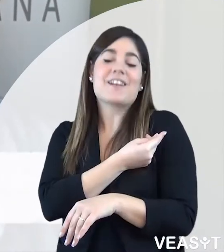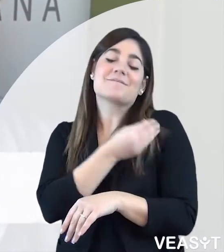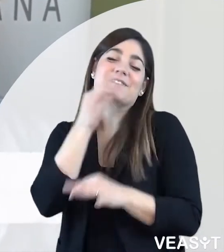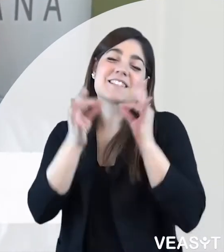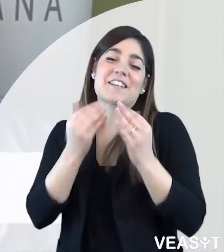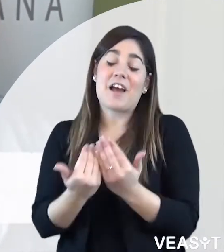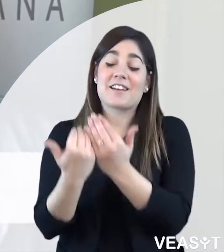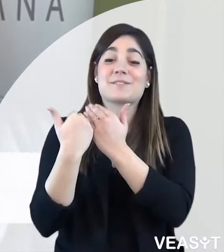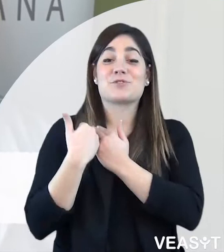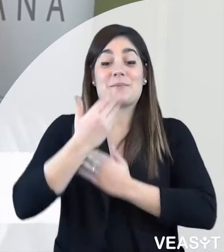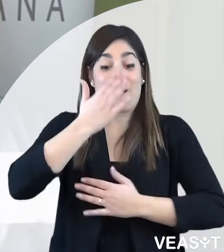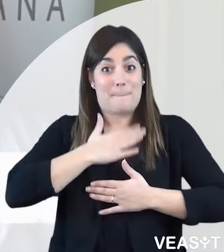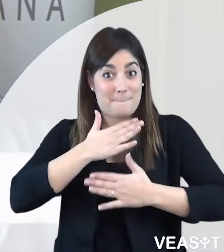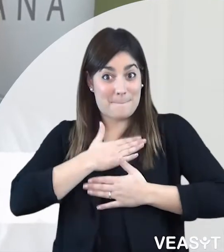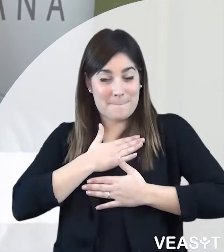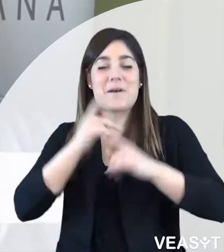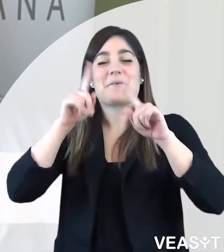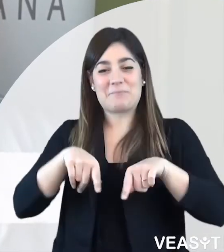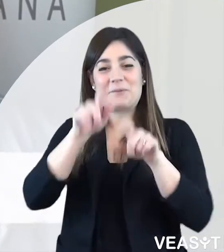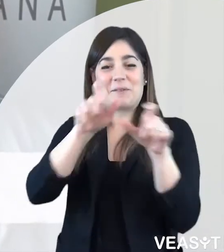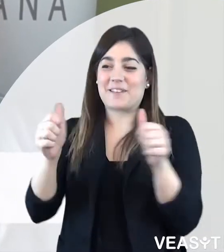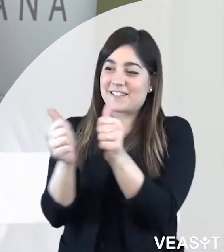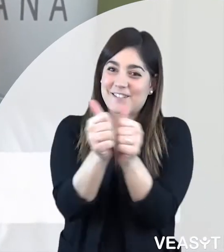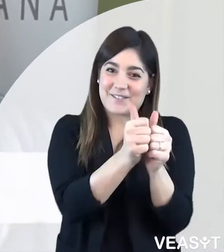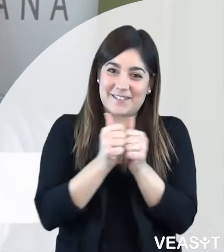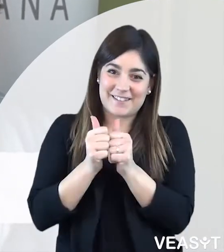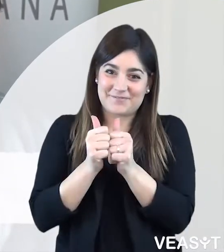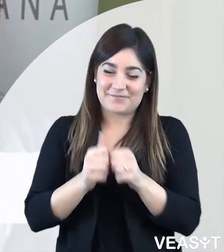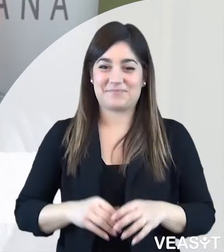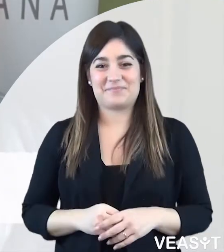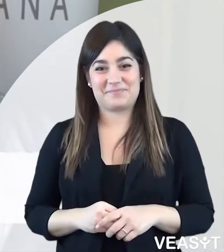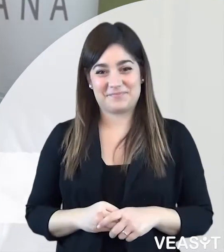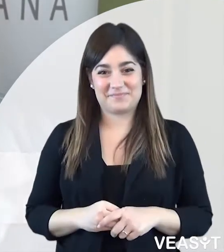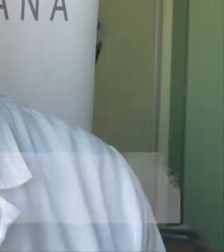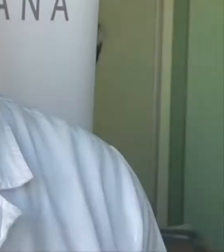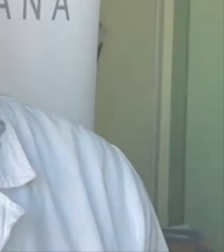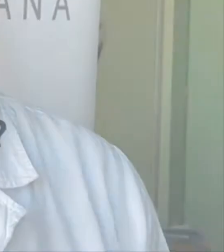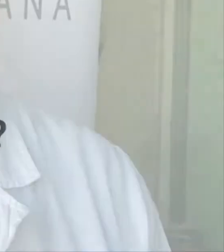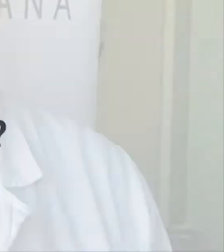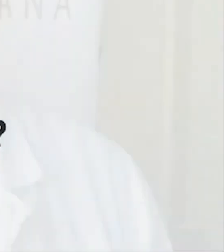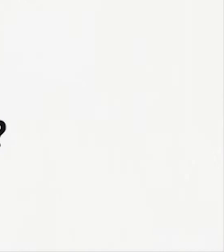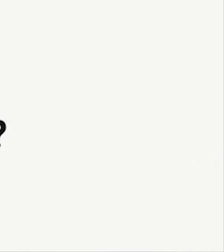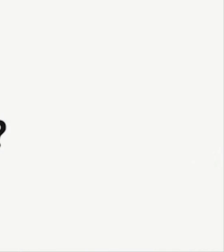è un atto di responsabilità verso te stesso e chi ti sta accanto.